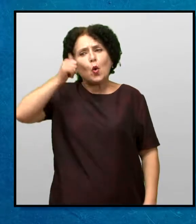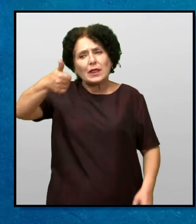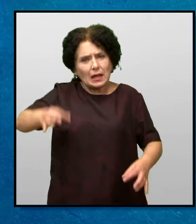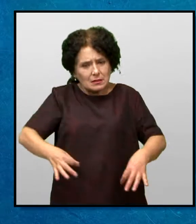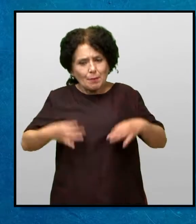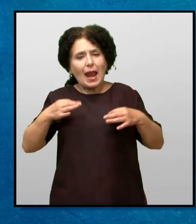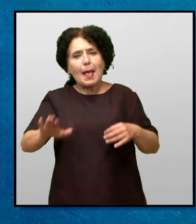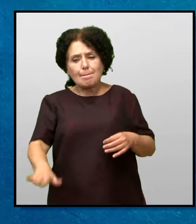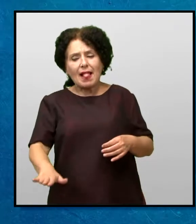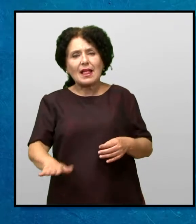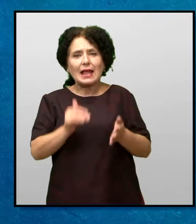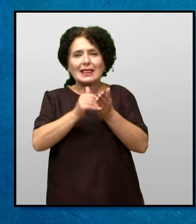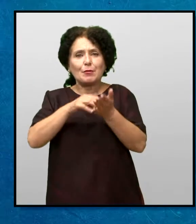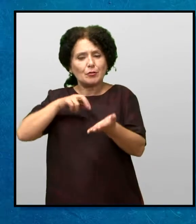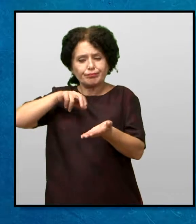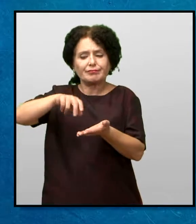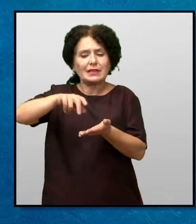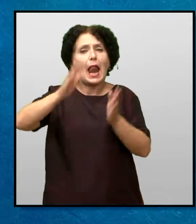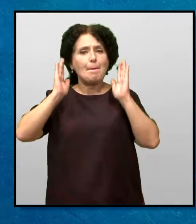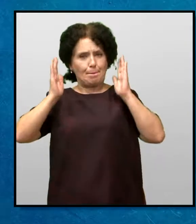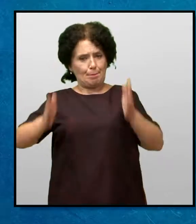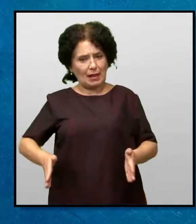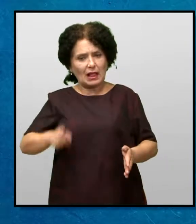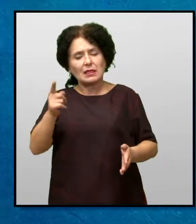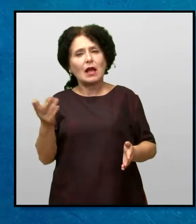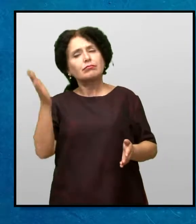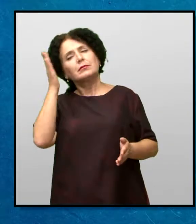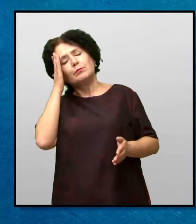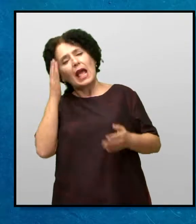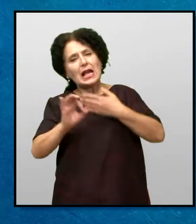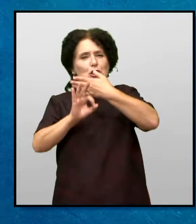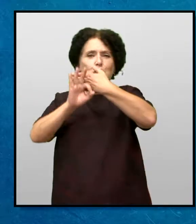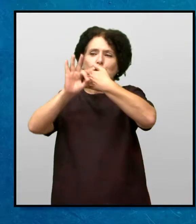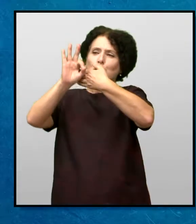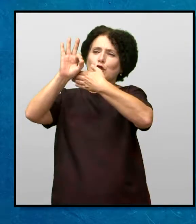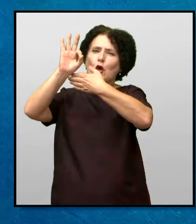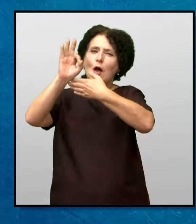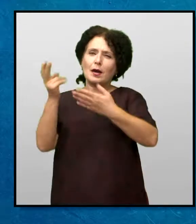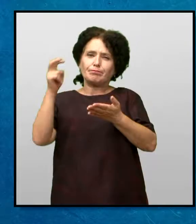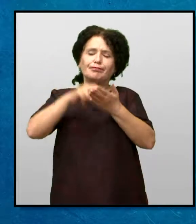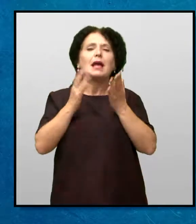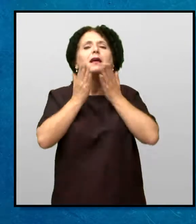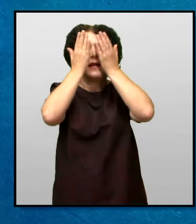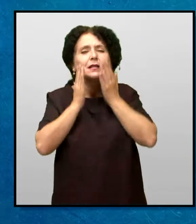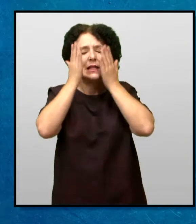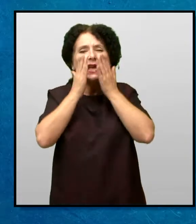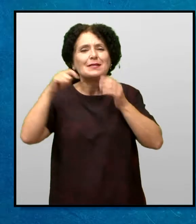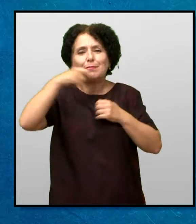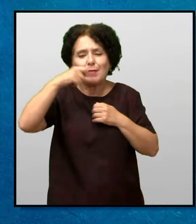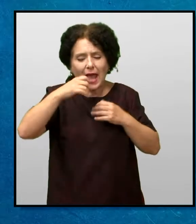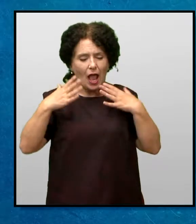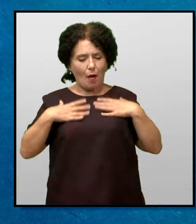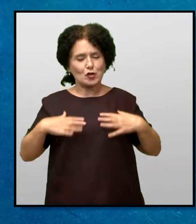Утрото, кога Мери требаше да тргне на пат за Бала, таа се разбуди в зори Таа се изми и внимателно се